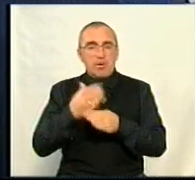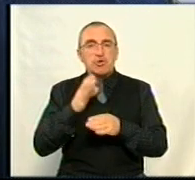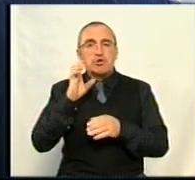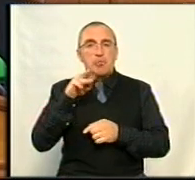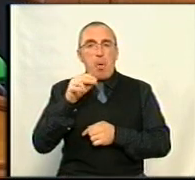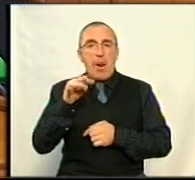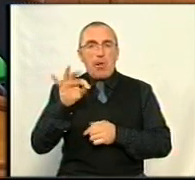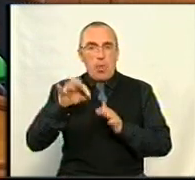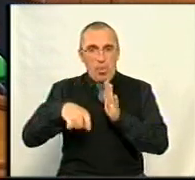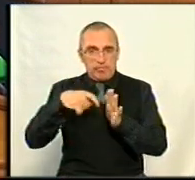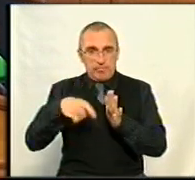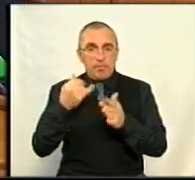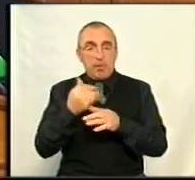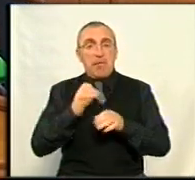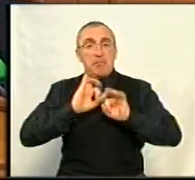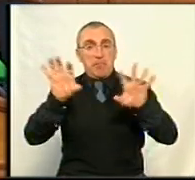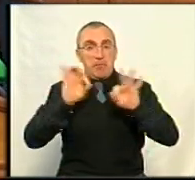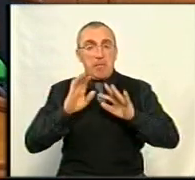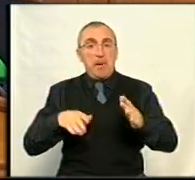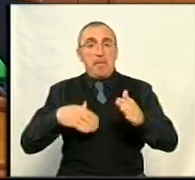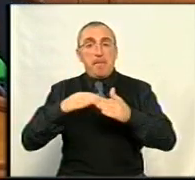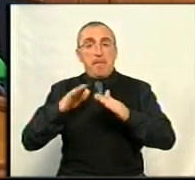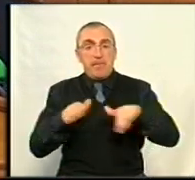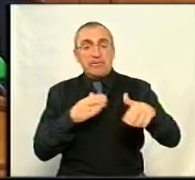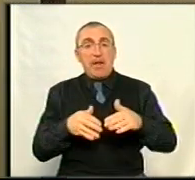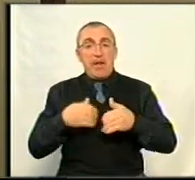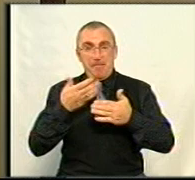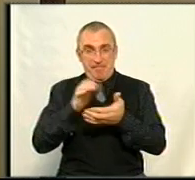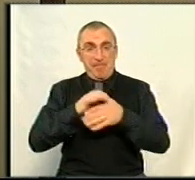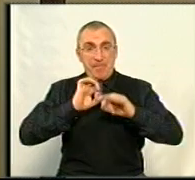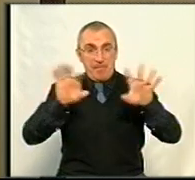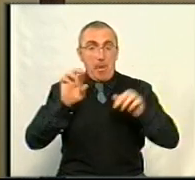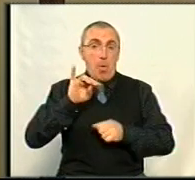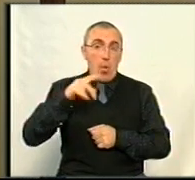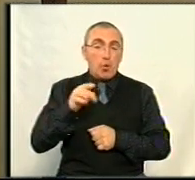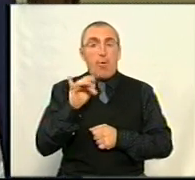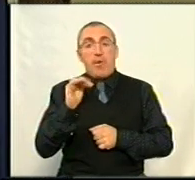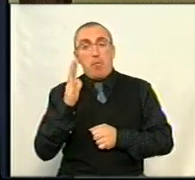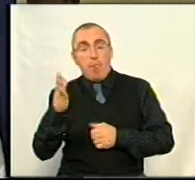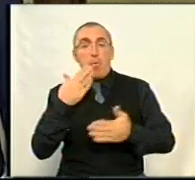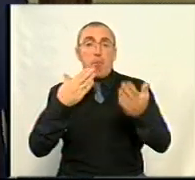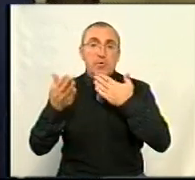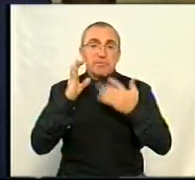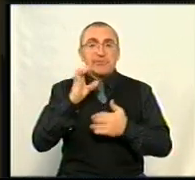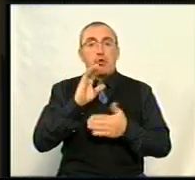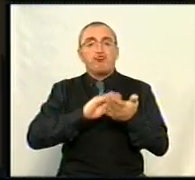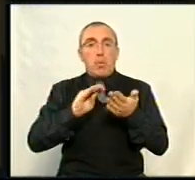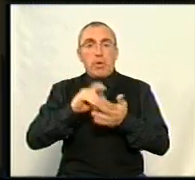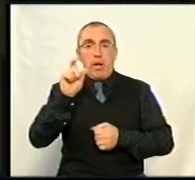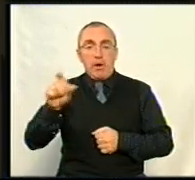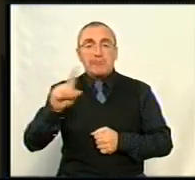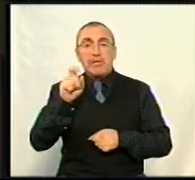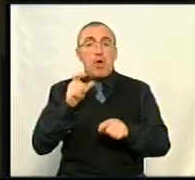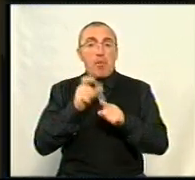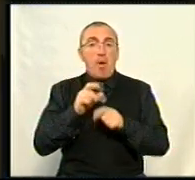Обговорити це голова запропонував на нараді після представлення. За годину Андрій Балонь та Сергій Трофімов поспілкували з журналістами. За